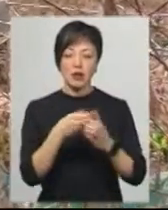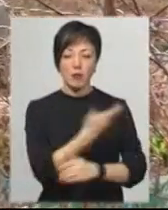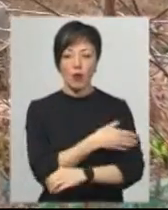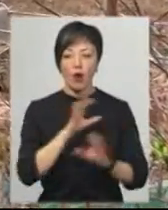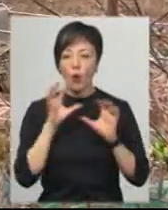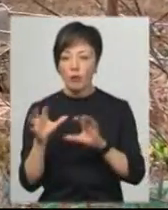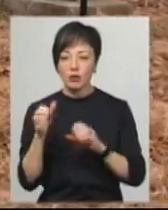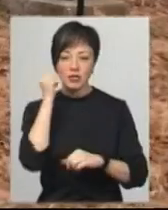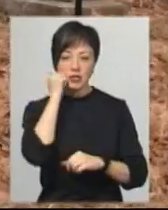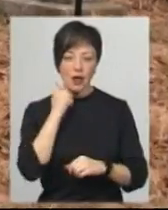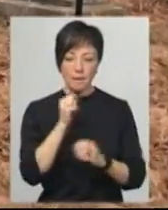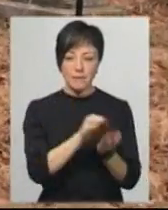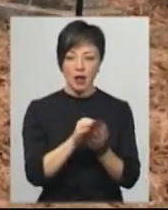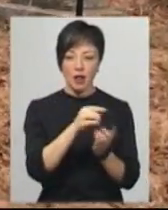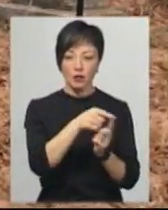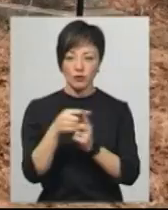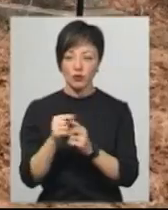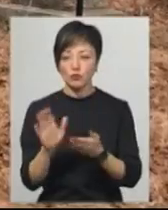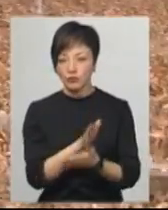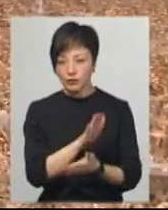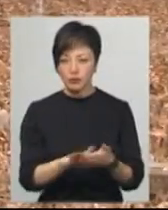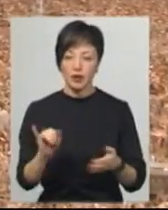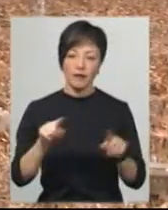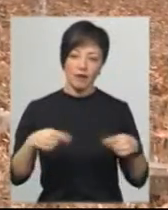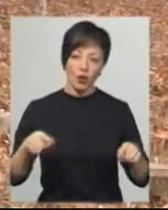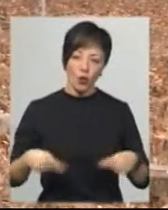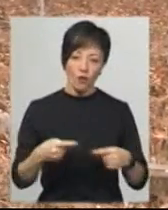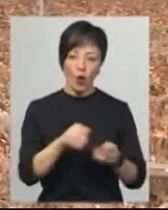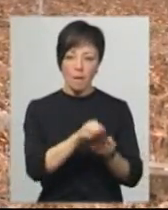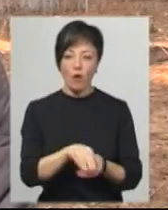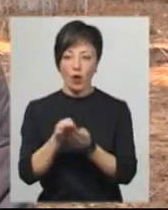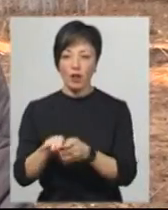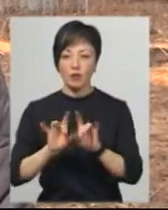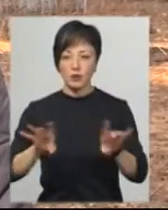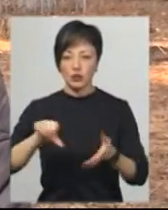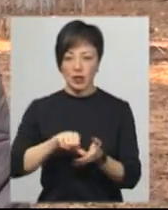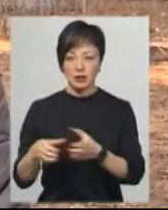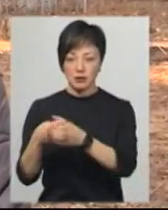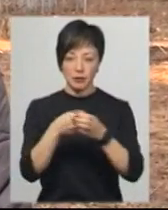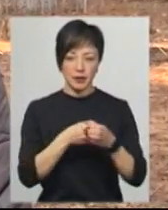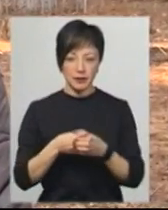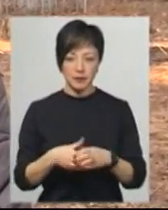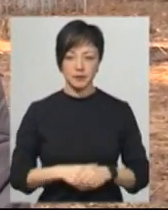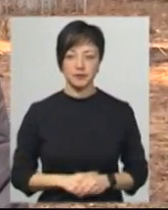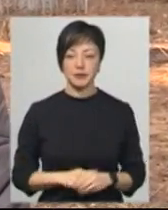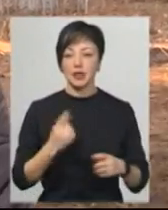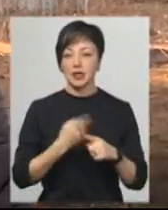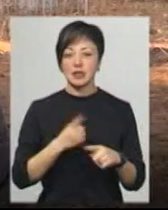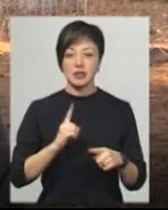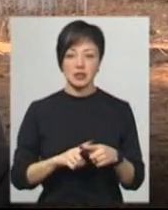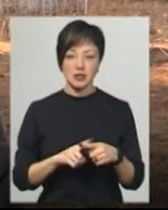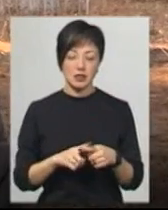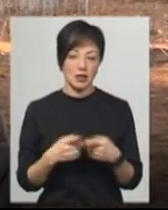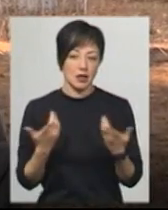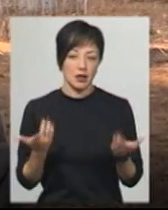опікується старим кладовищем, підтримує там чистоту та відновлює могили, розповідає членкиня спілки Людмила Полянська. Це інакше, як